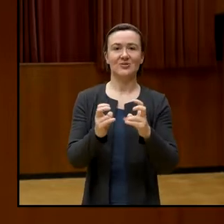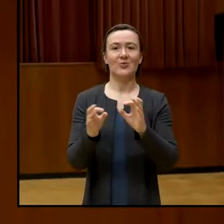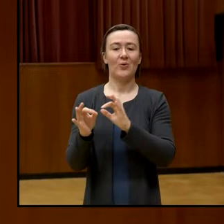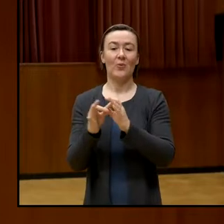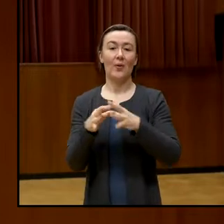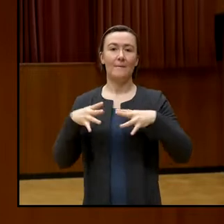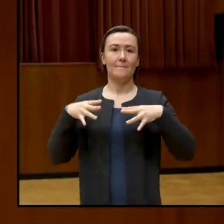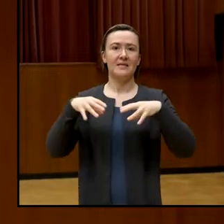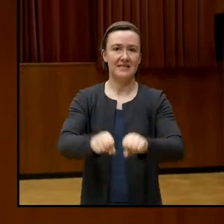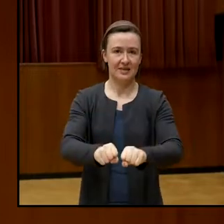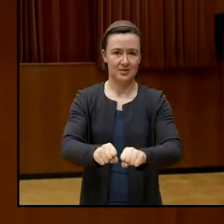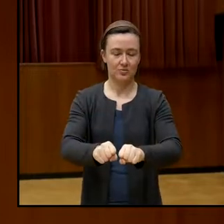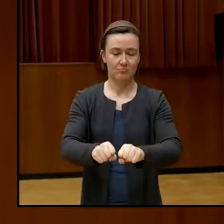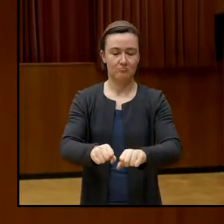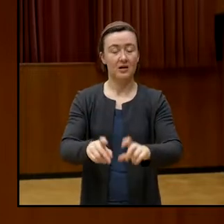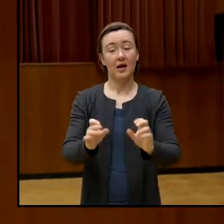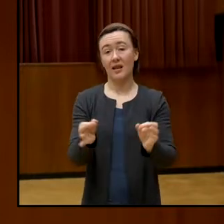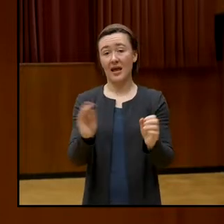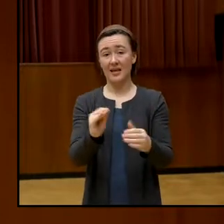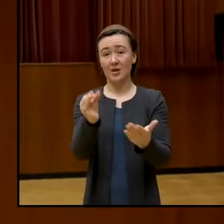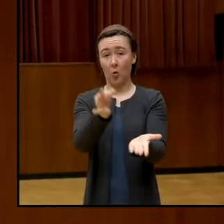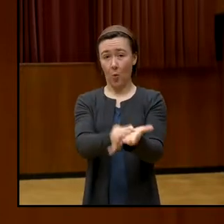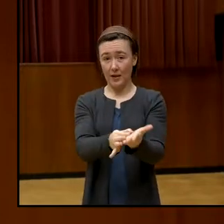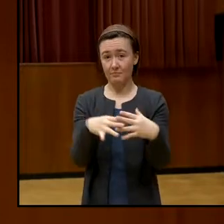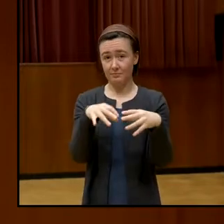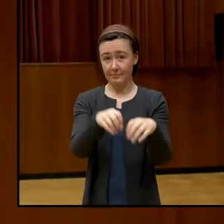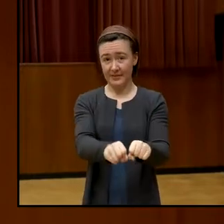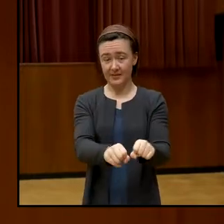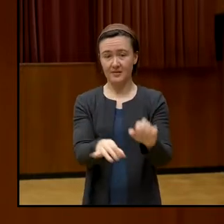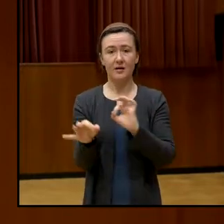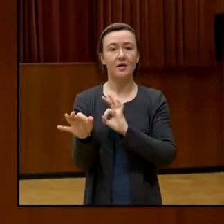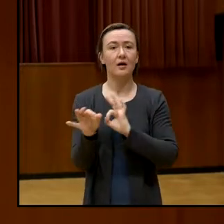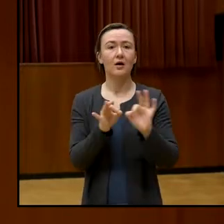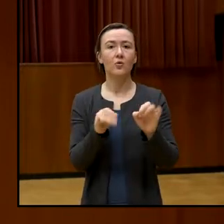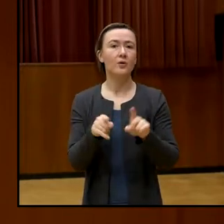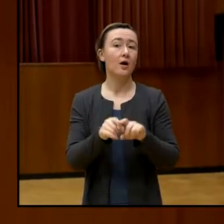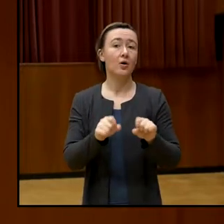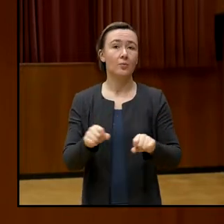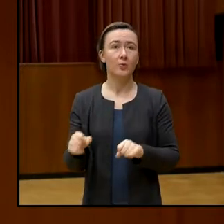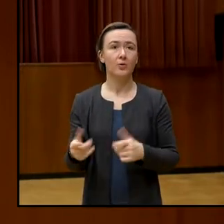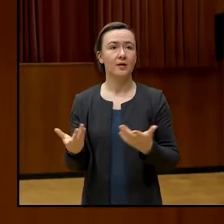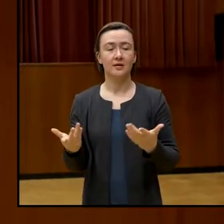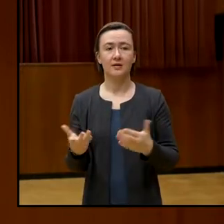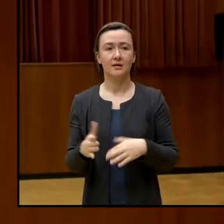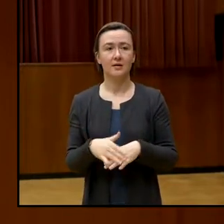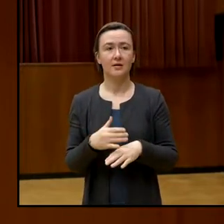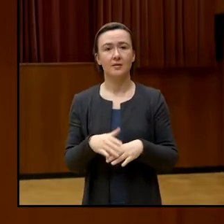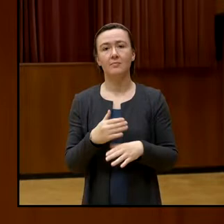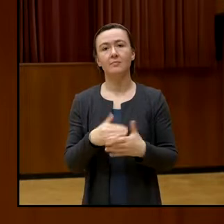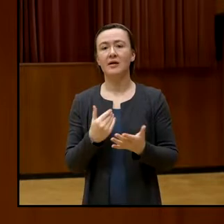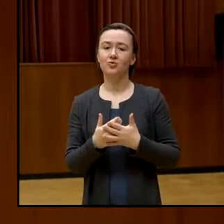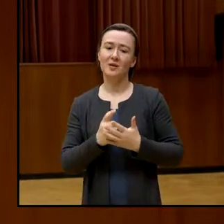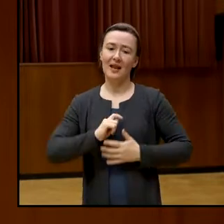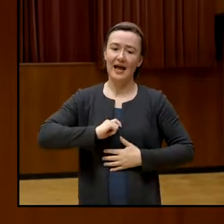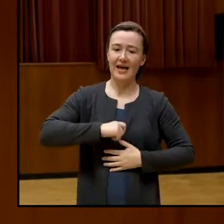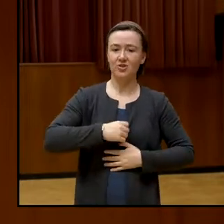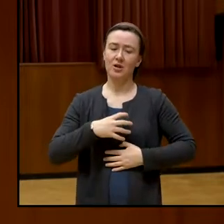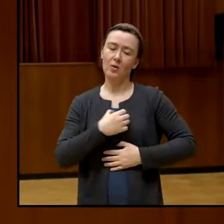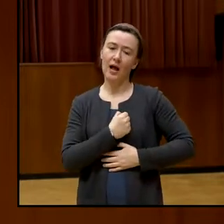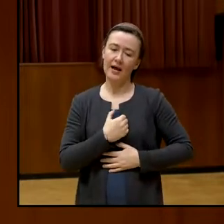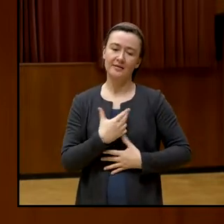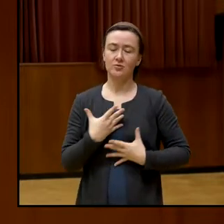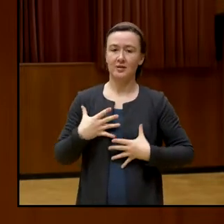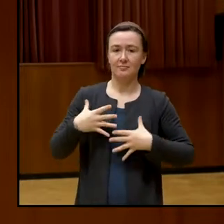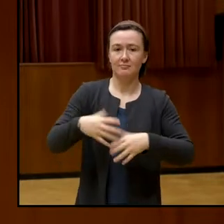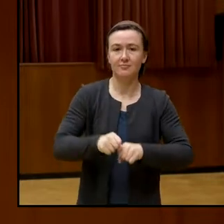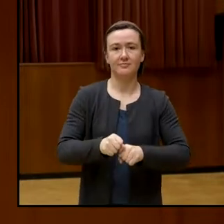können jetzt Besetzungen von realen Orten sein, aber das können eben auch Besetzungen von einem Impetus sein, von einer Haltung sein oder auch von